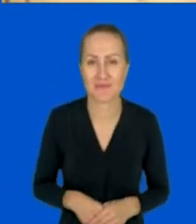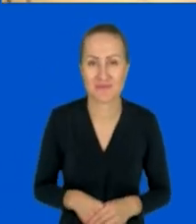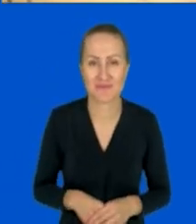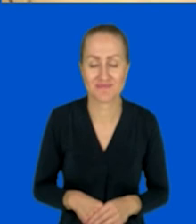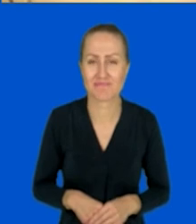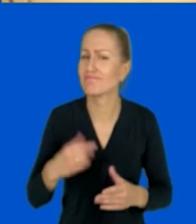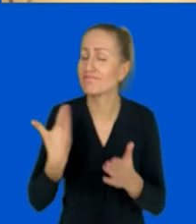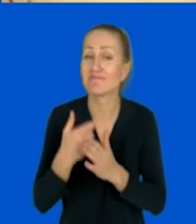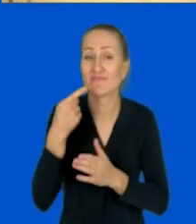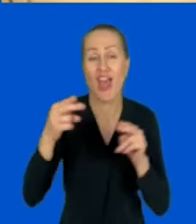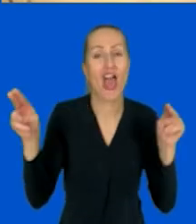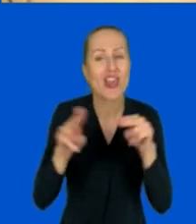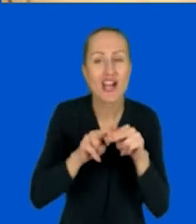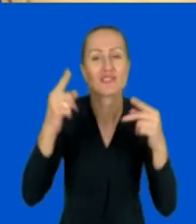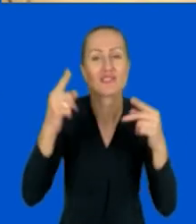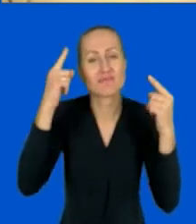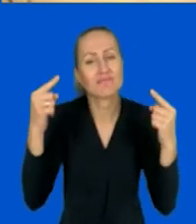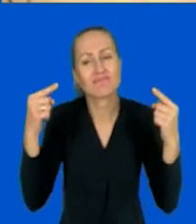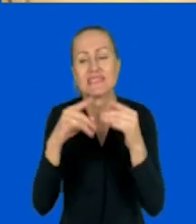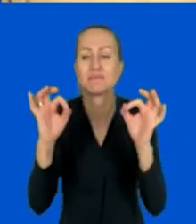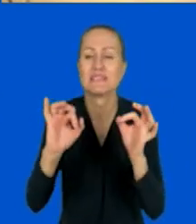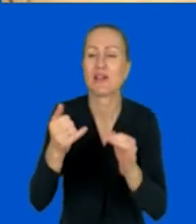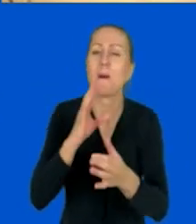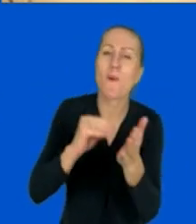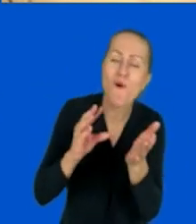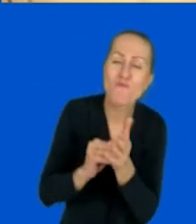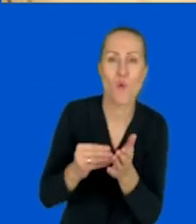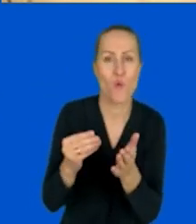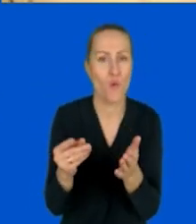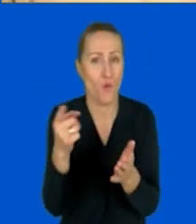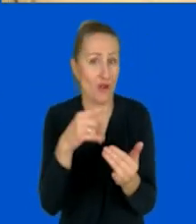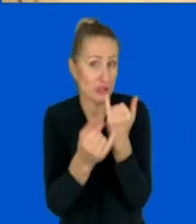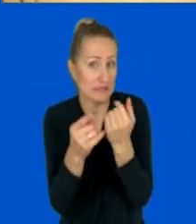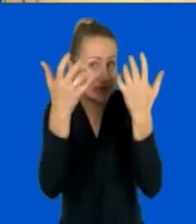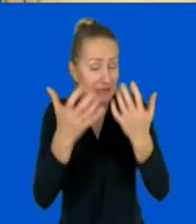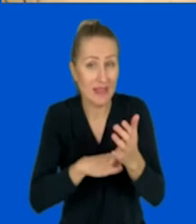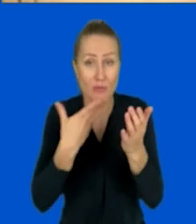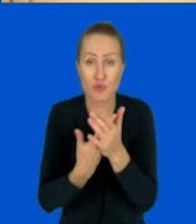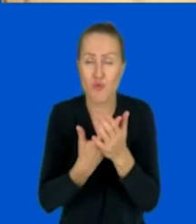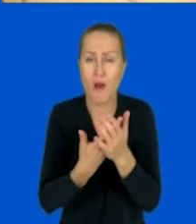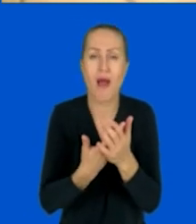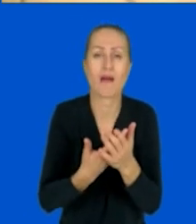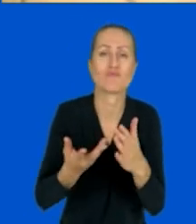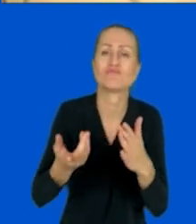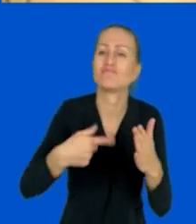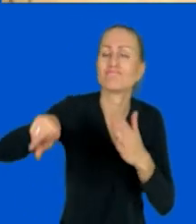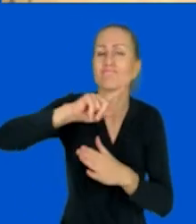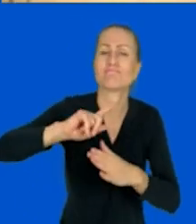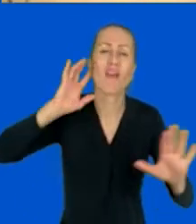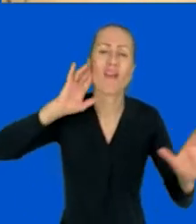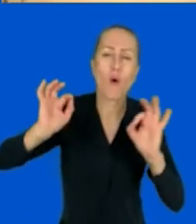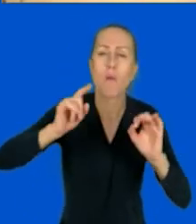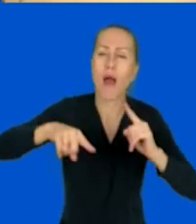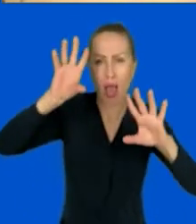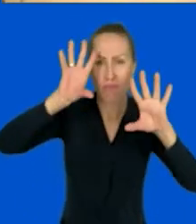jako narzędzie do powtórek. Jeżeli chcecie, żeby jakiś komunikat w organizacji zapadł głęboko w pamięć, to